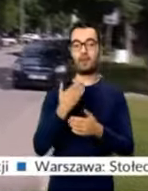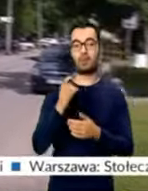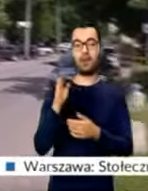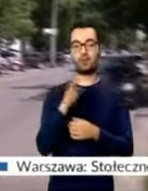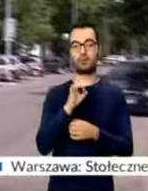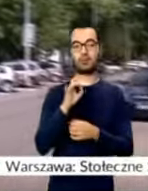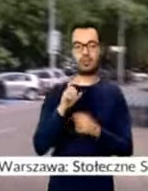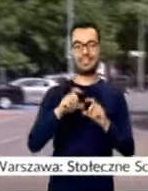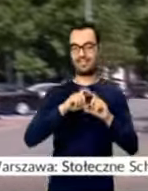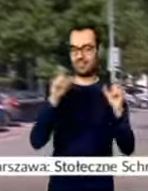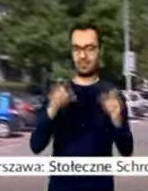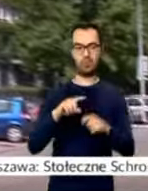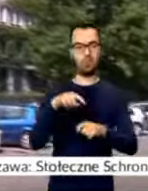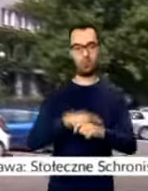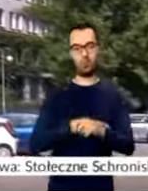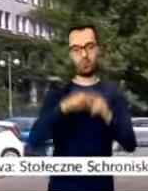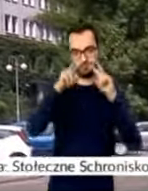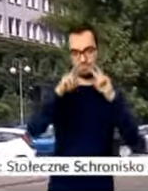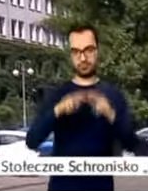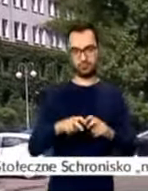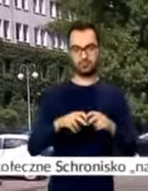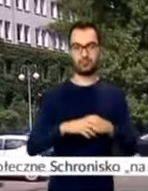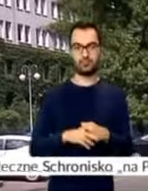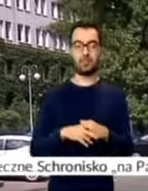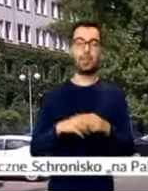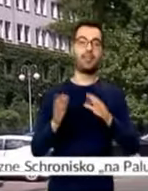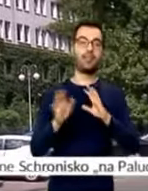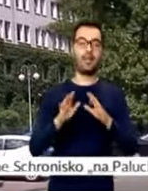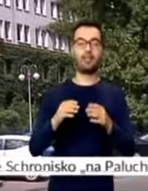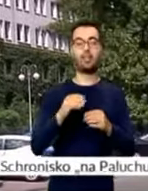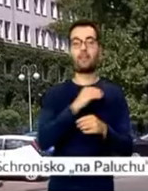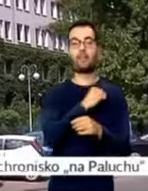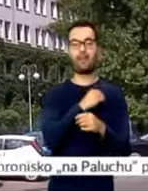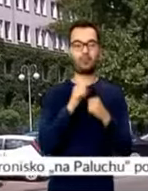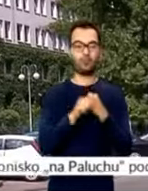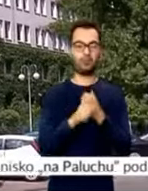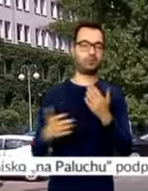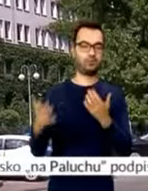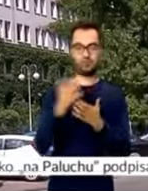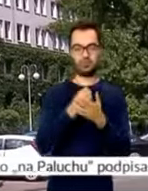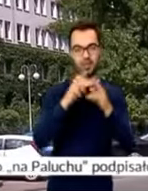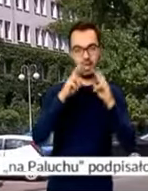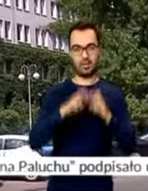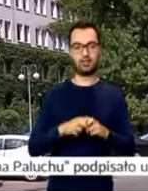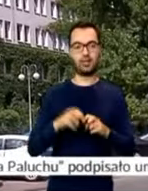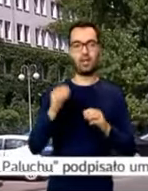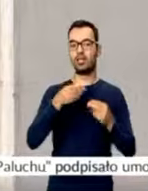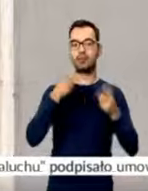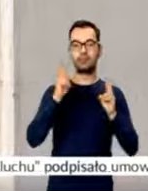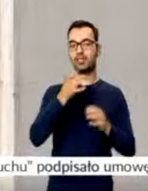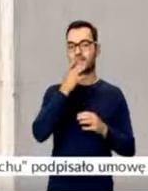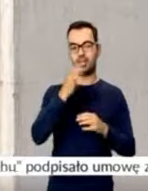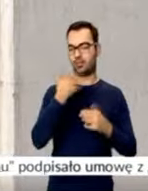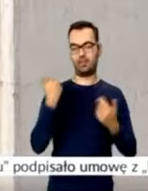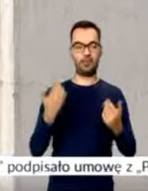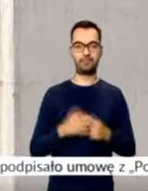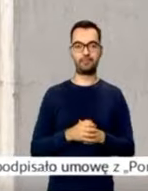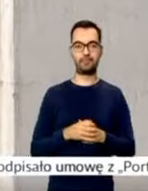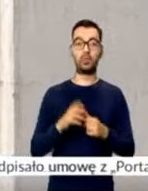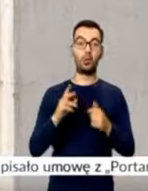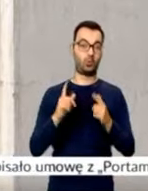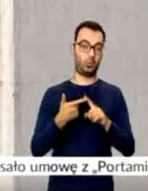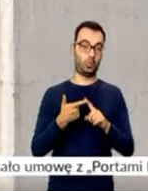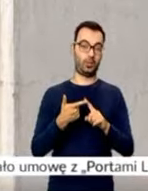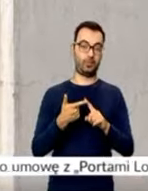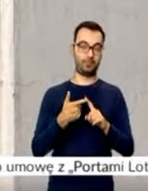cały czas prowadzone jest prokuratorskie śledztwo. Na razie trwa analiza materiału dowodowego. Nikomu nie postawiono zarzutów. To już druga